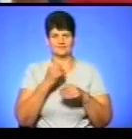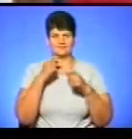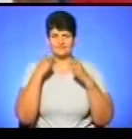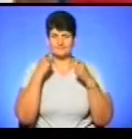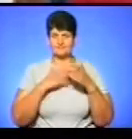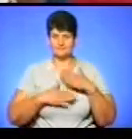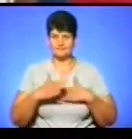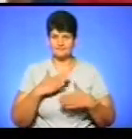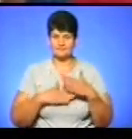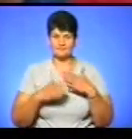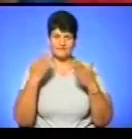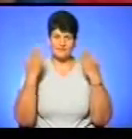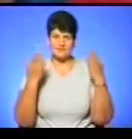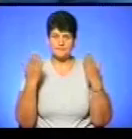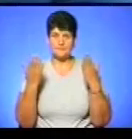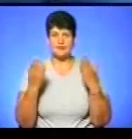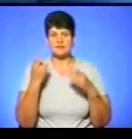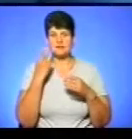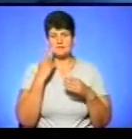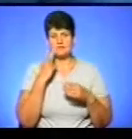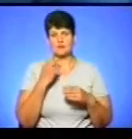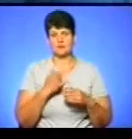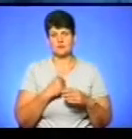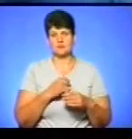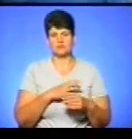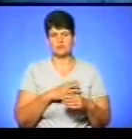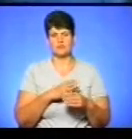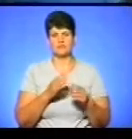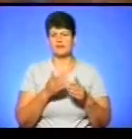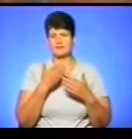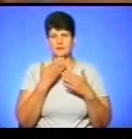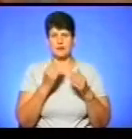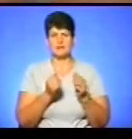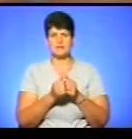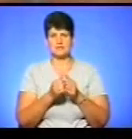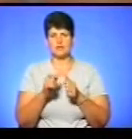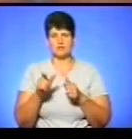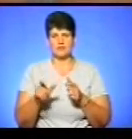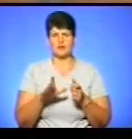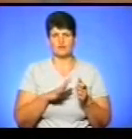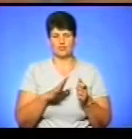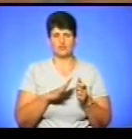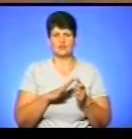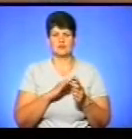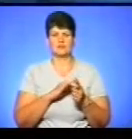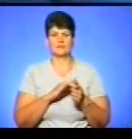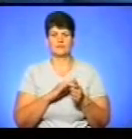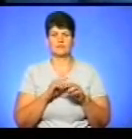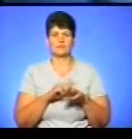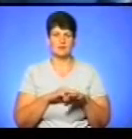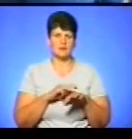навіть не зрожаючи, що ми мали вже і близьких людей в системах влади і силових структур,